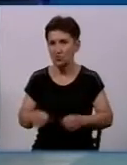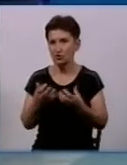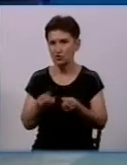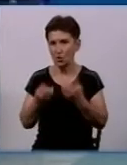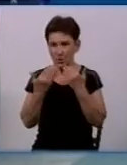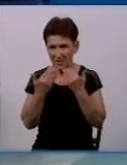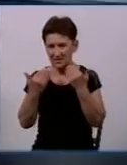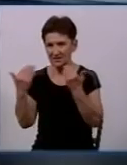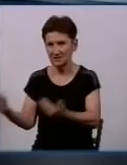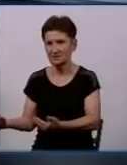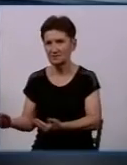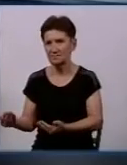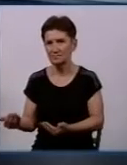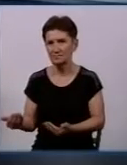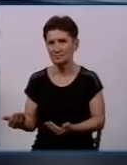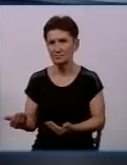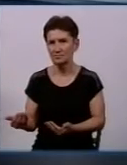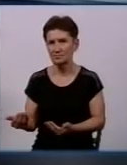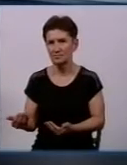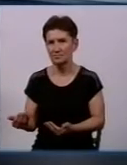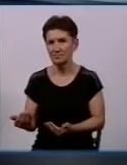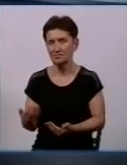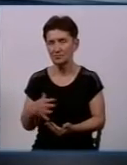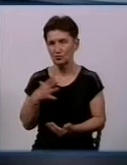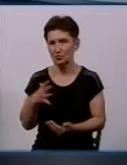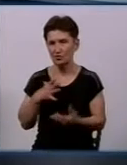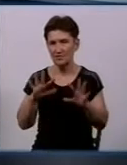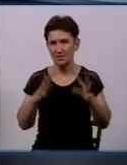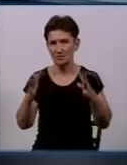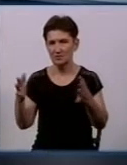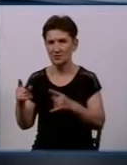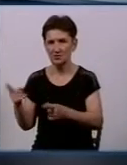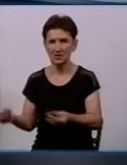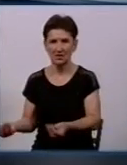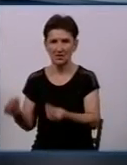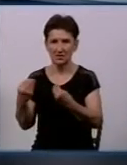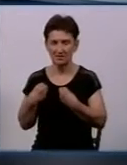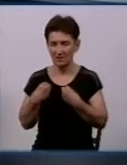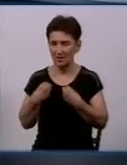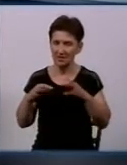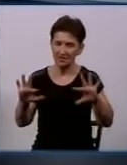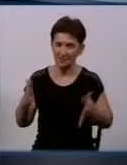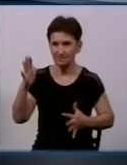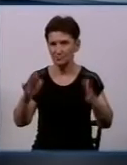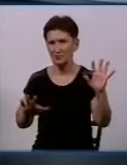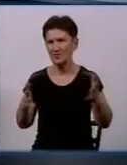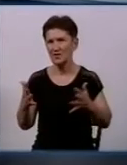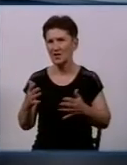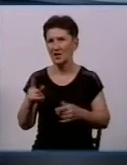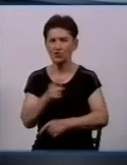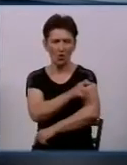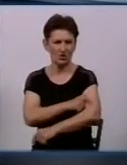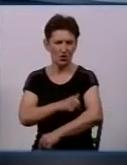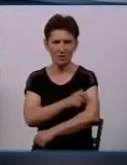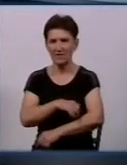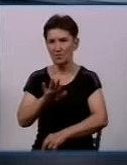них. процесі гасіння пожежі? процесі, так точно, і бували випадки, коли вони ще нам надавали на всякий випадок, під'їжджали їхні машини, які чергували, ми їм